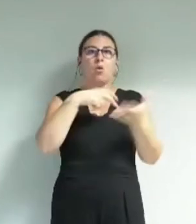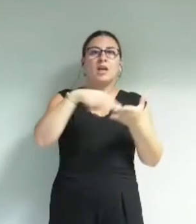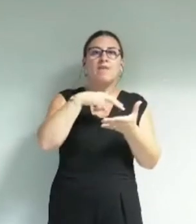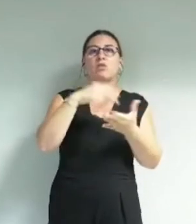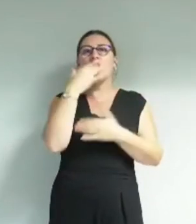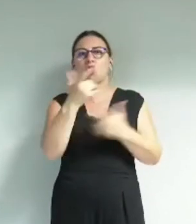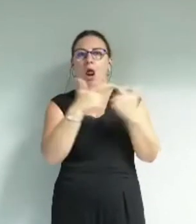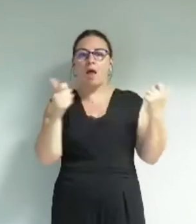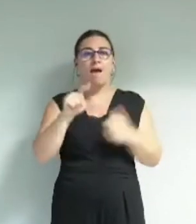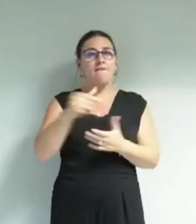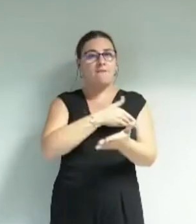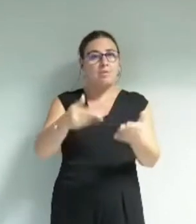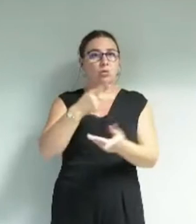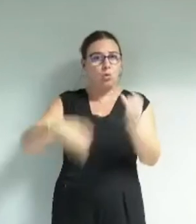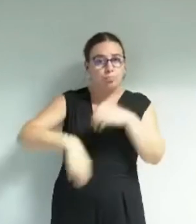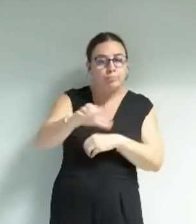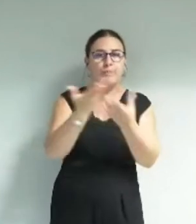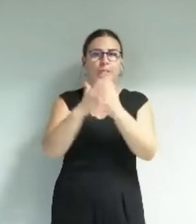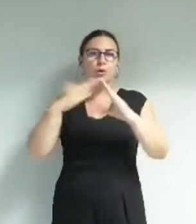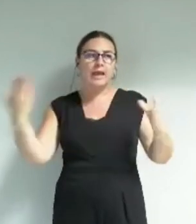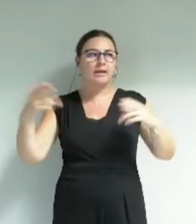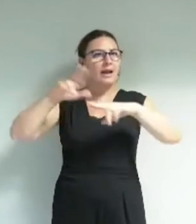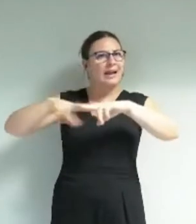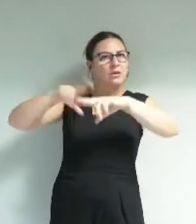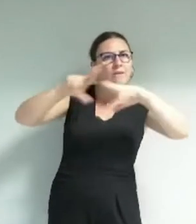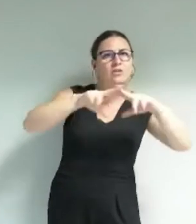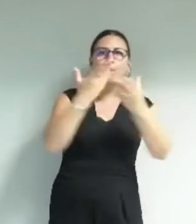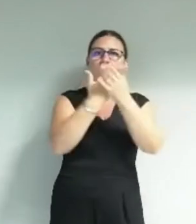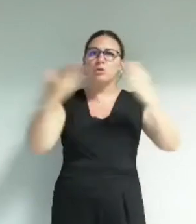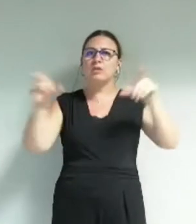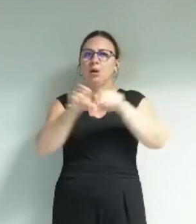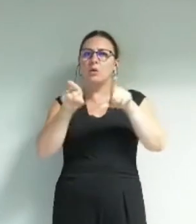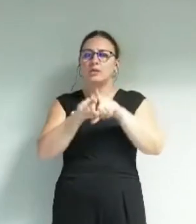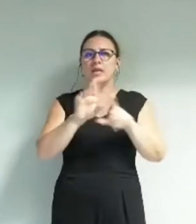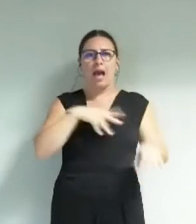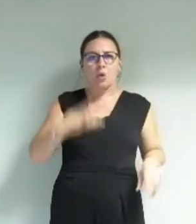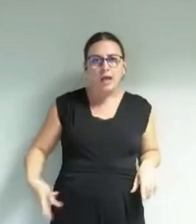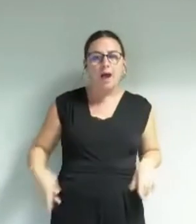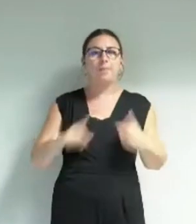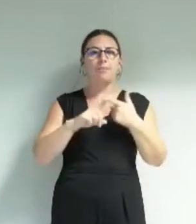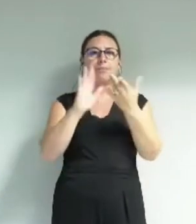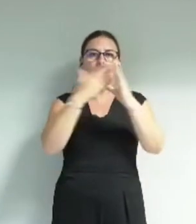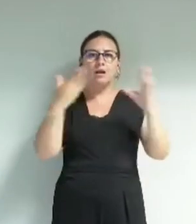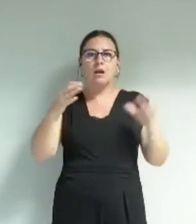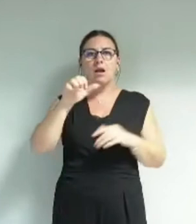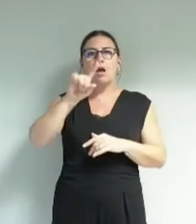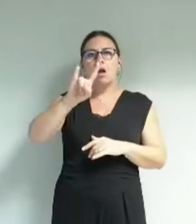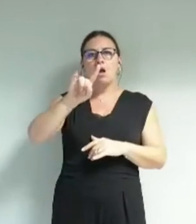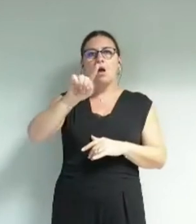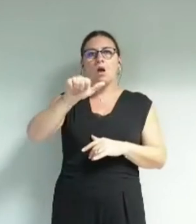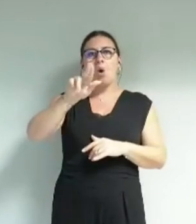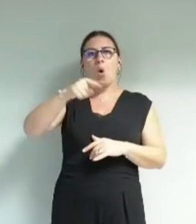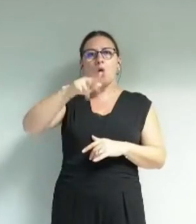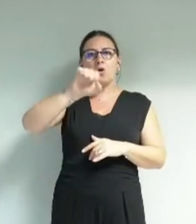'euros sur le mandat pour les bibliothèques la rénovation de la bibliothèque Arlequin de la bibliothèque Eau Claire Mistral de la